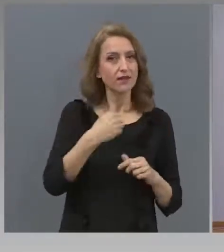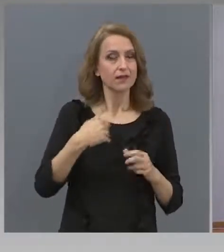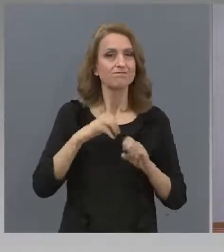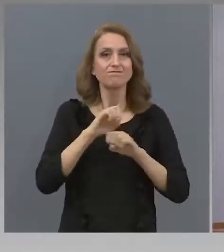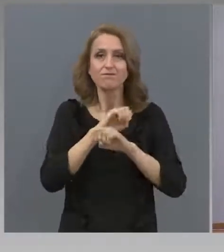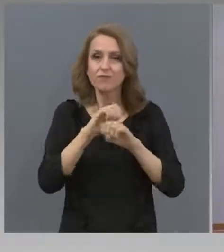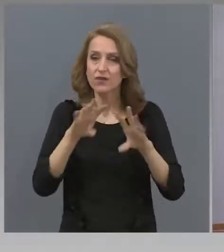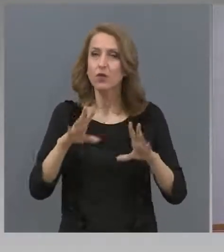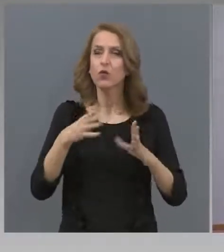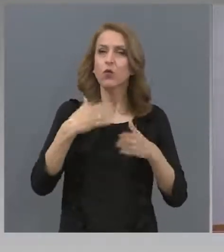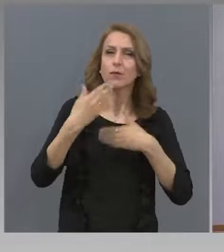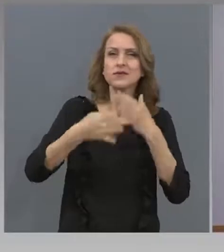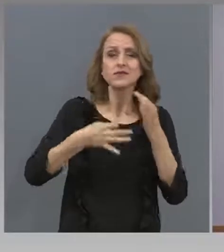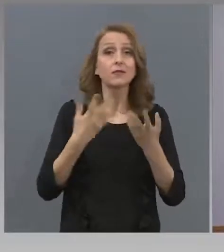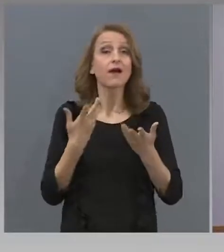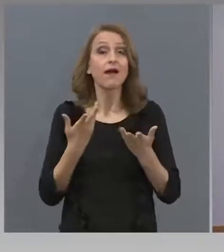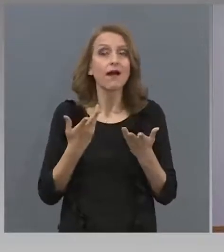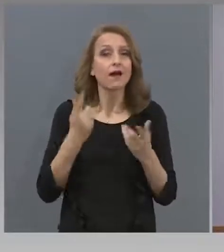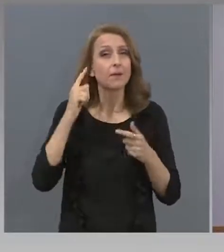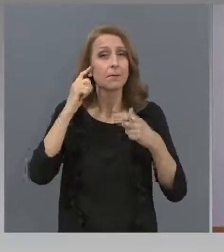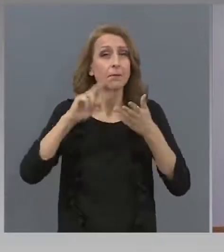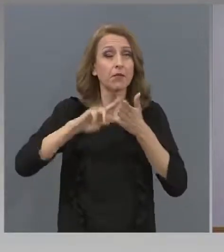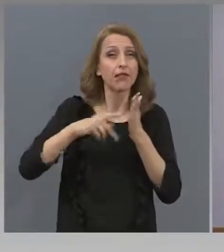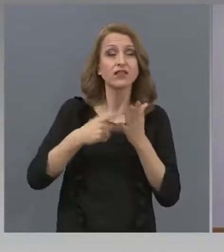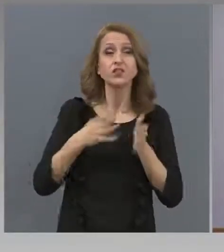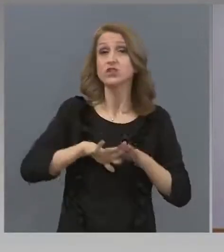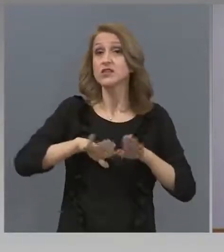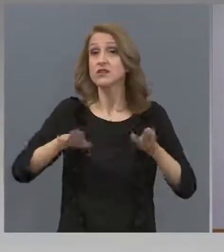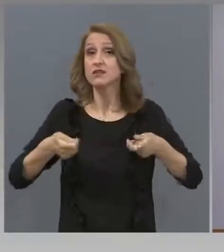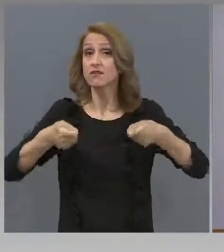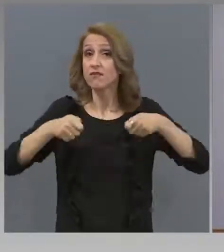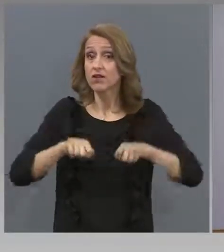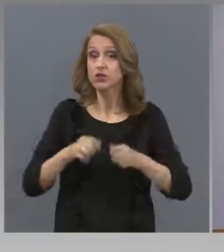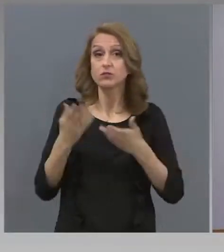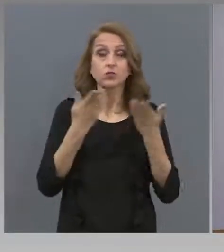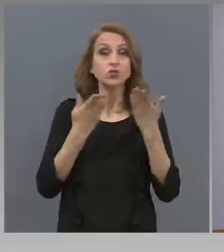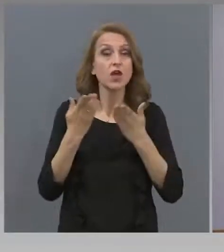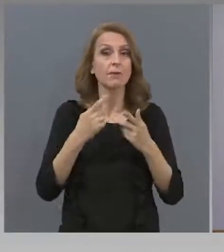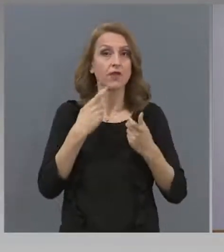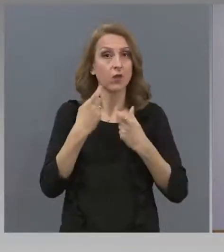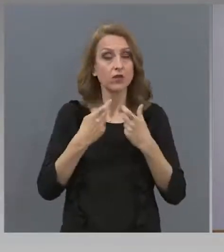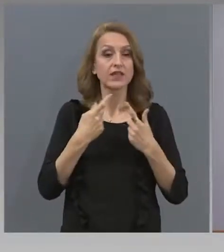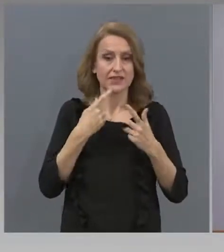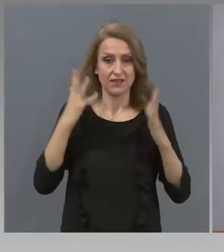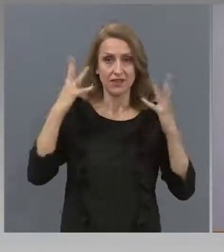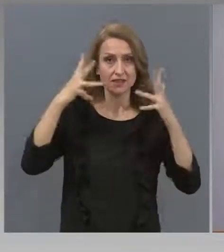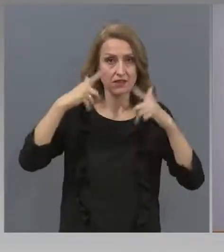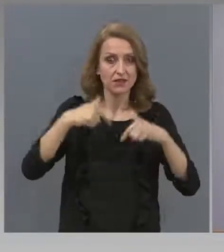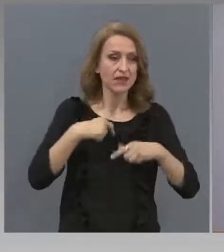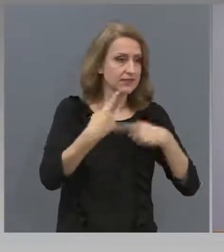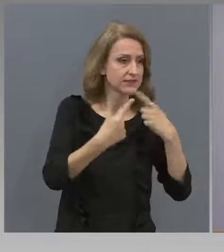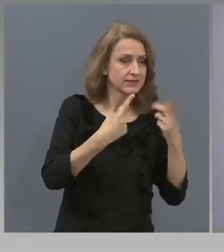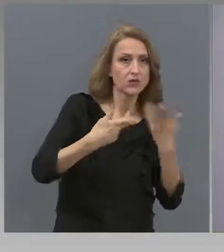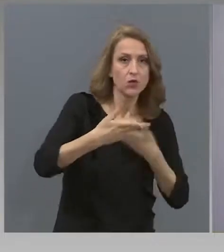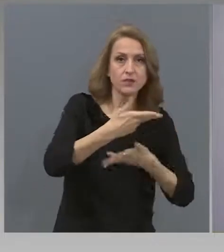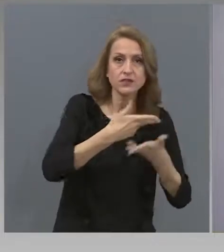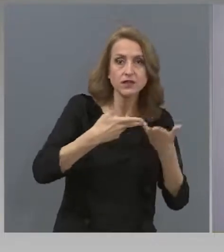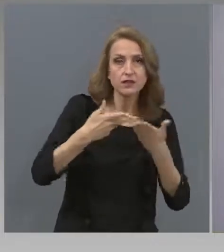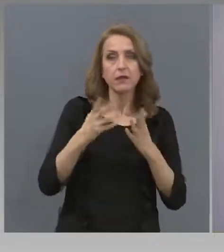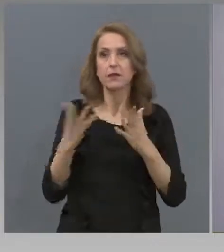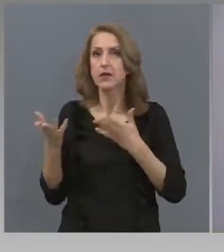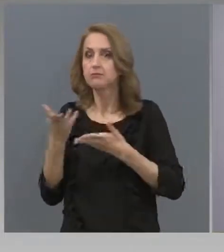варианти за вършване на учебната година. Обсърихме ги, постигнахме солиден консенсус